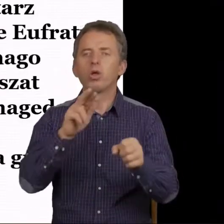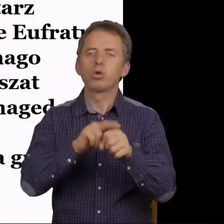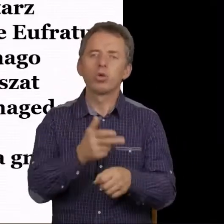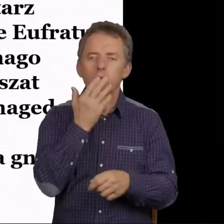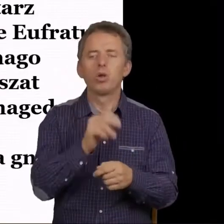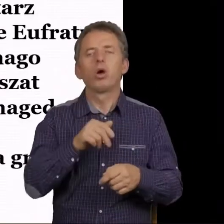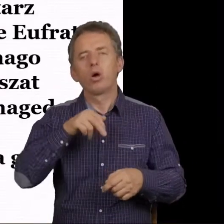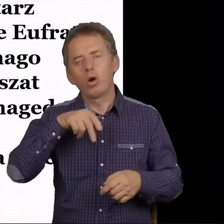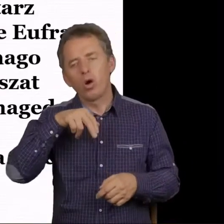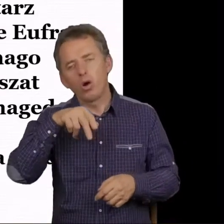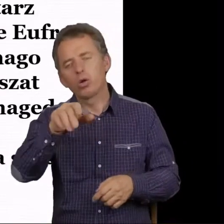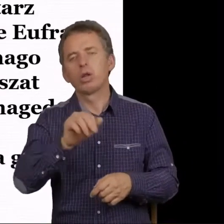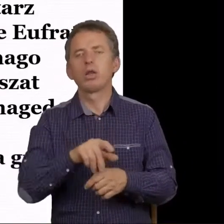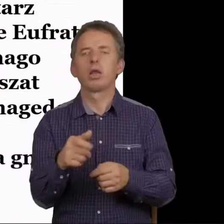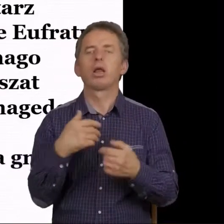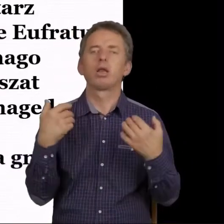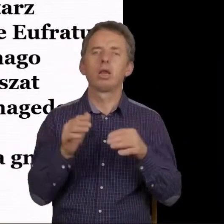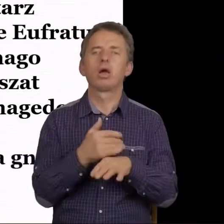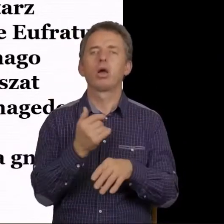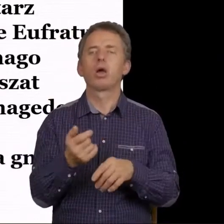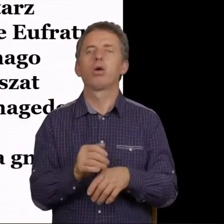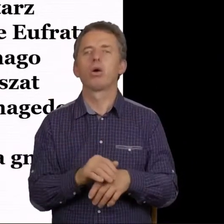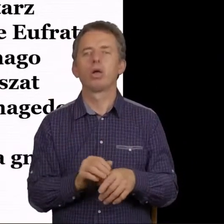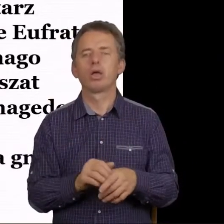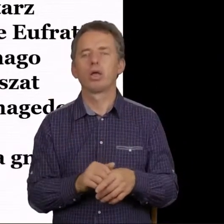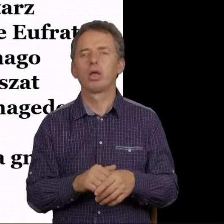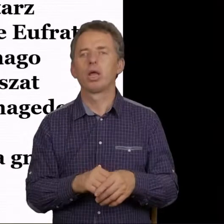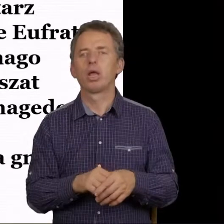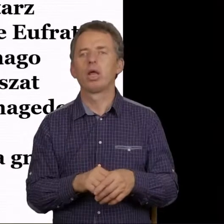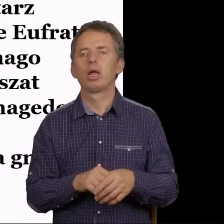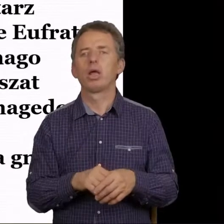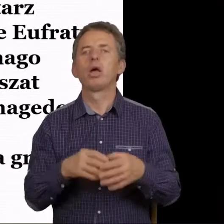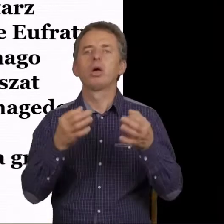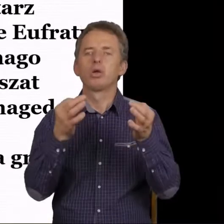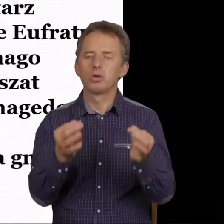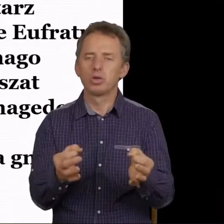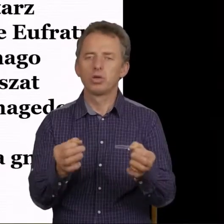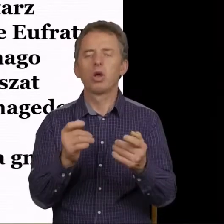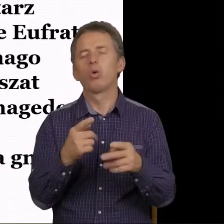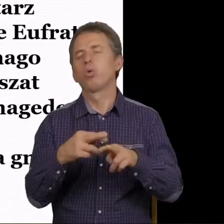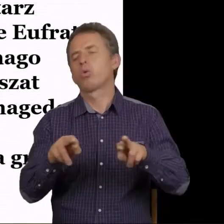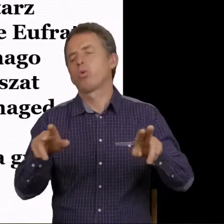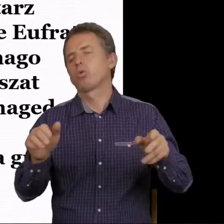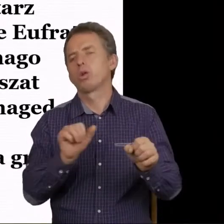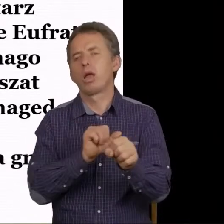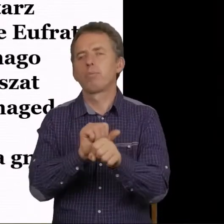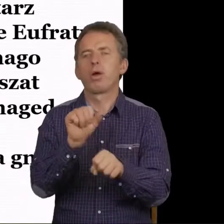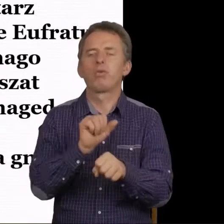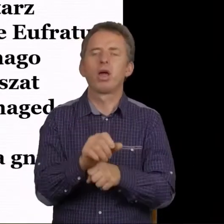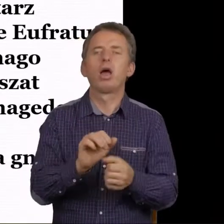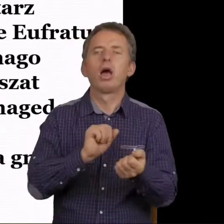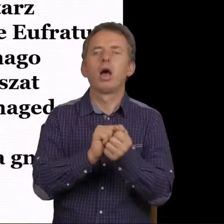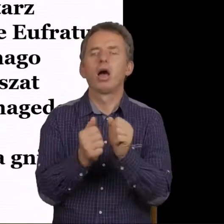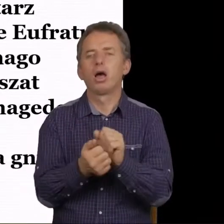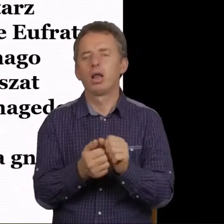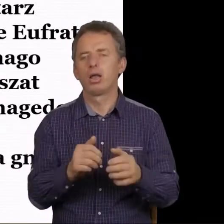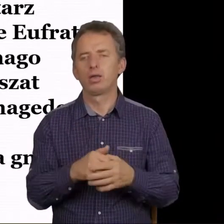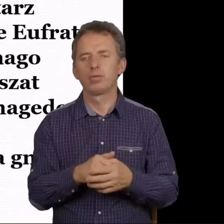chodzenie nago. No to chodzenie nago, to dzisiaj to tak różnie bywa, więc może... No ale dobrze.